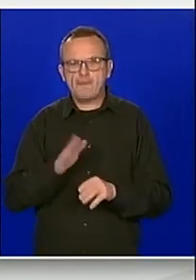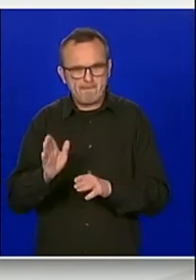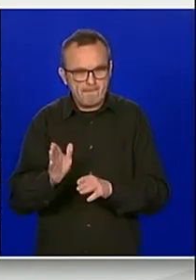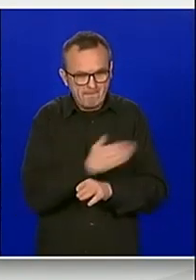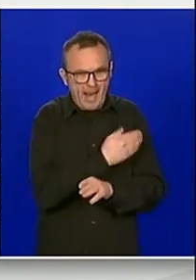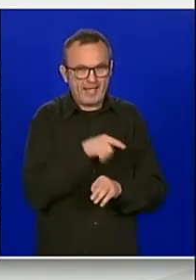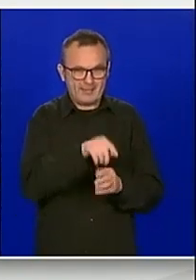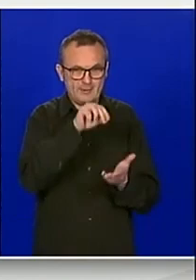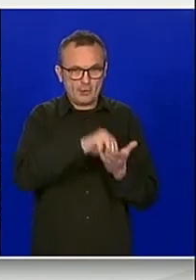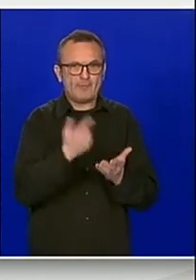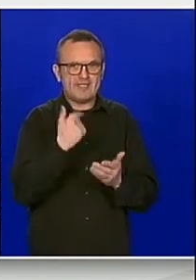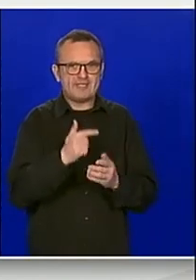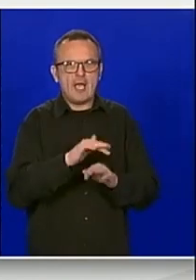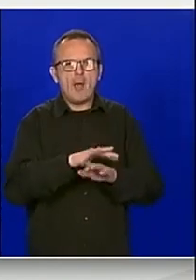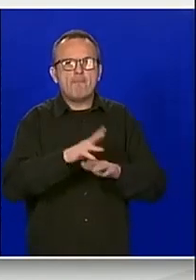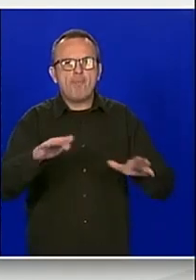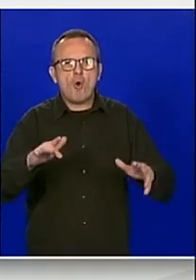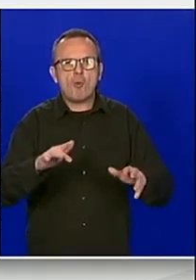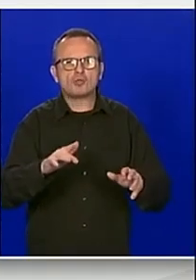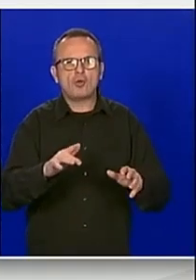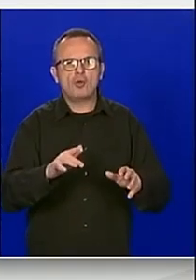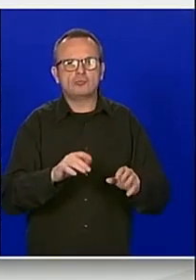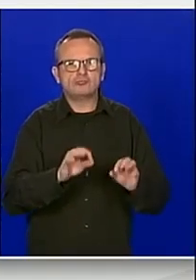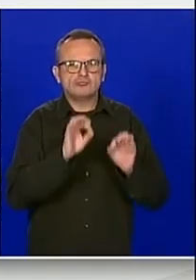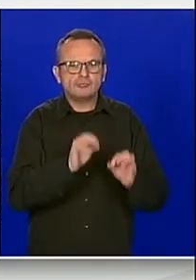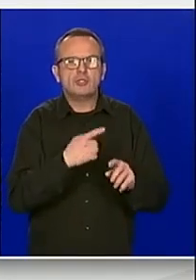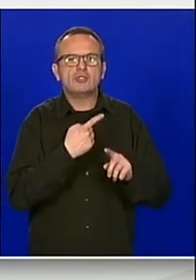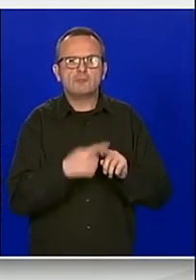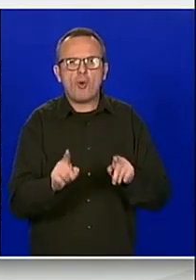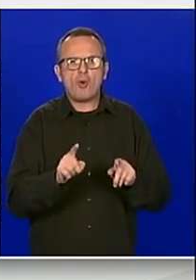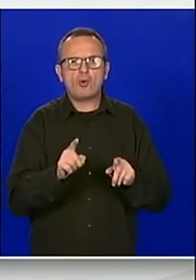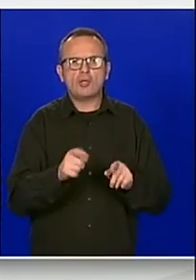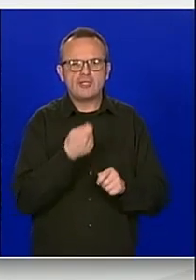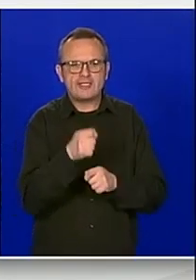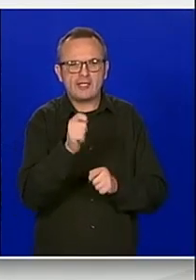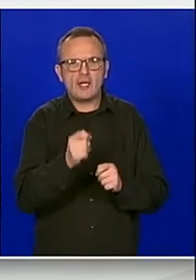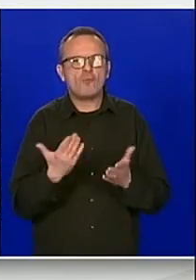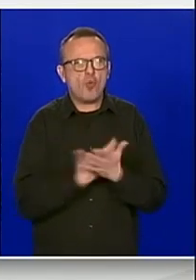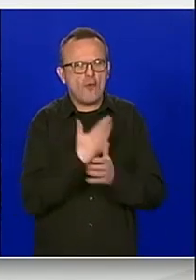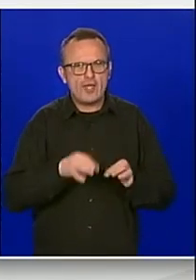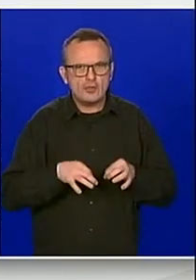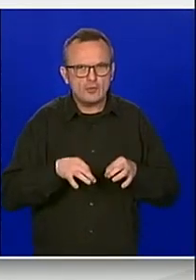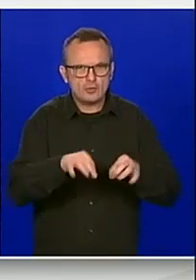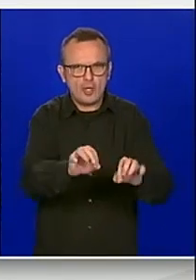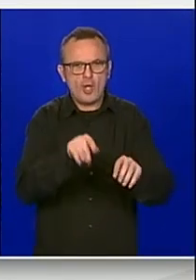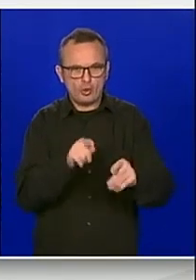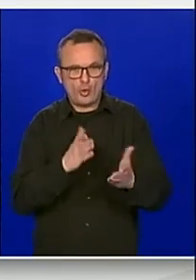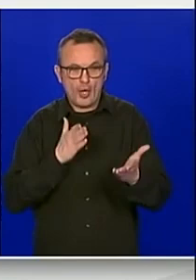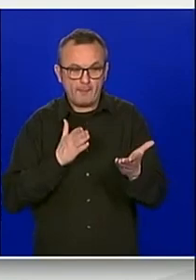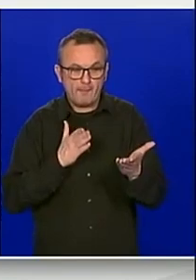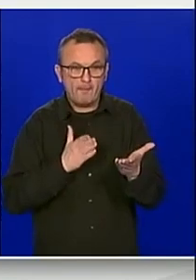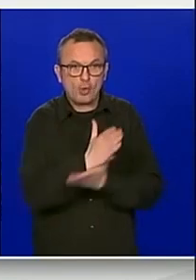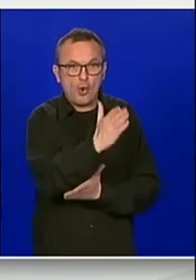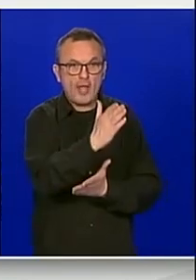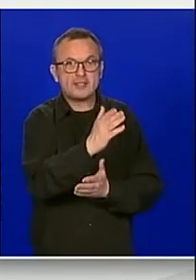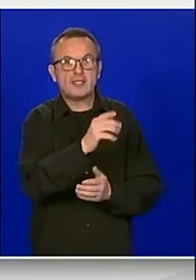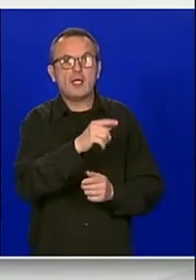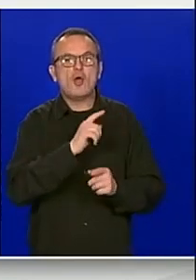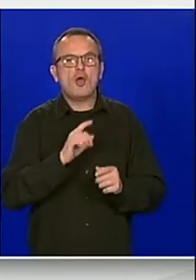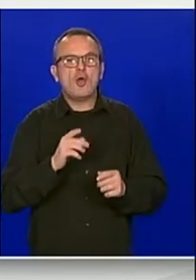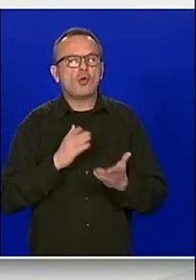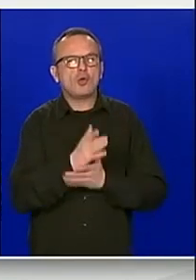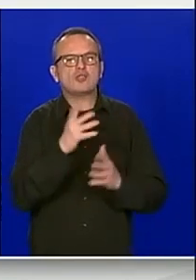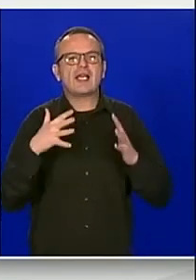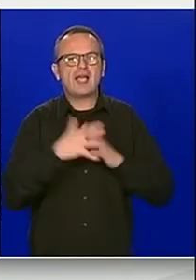iz područja pomorskog dobra radi obnove državne ceste D8 dionice na prolazu kroz grad Omiš s ciljem rješavanja